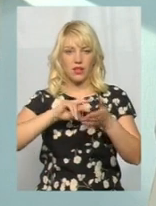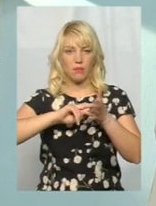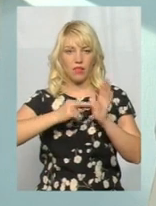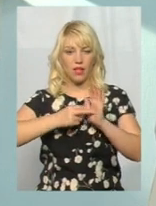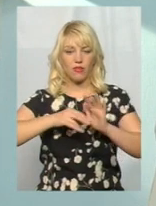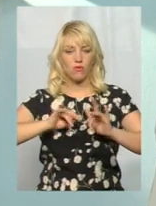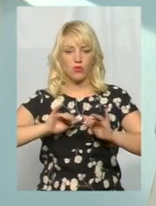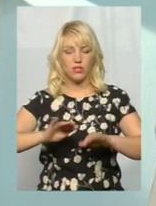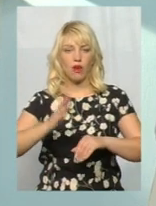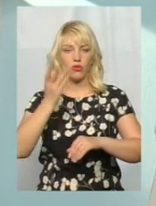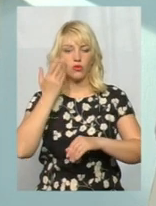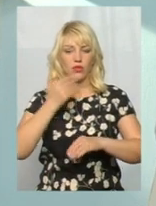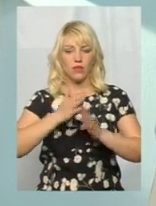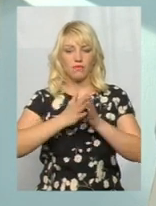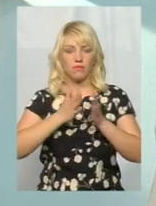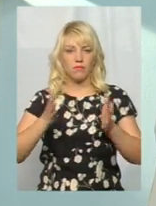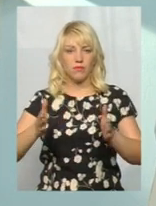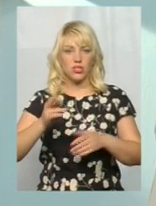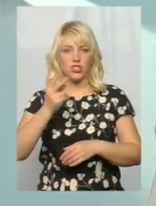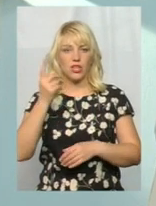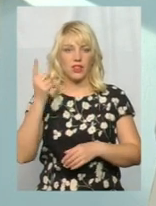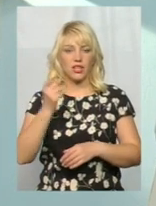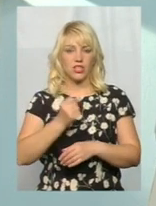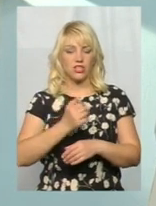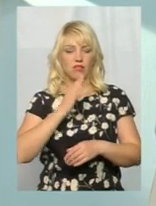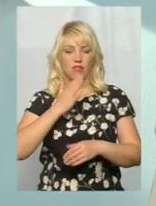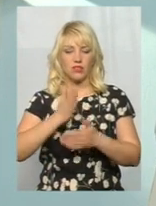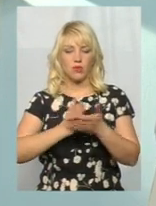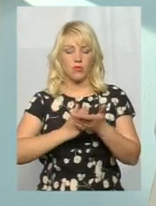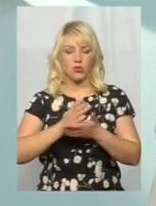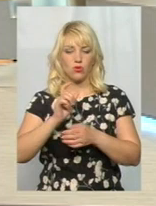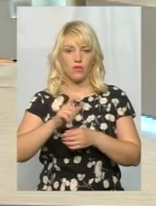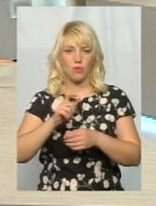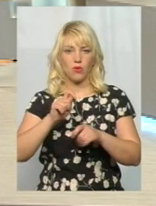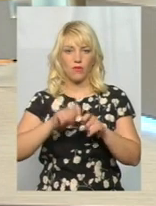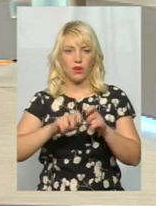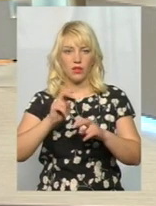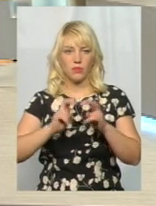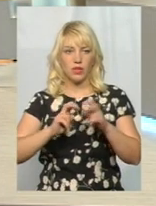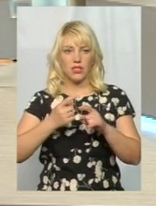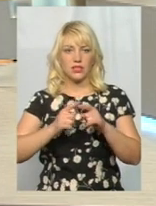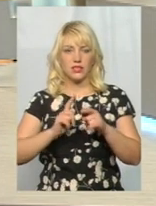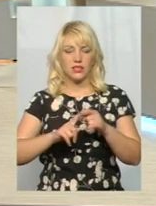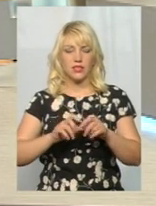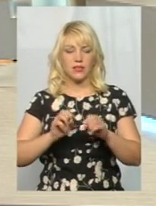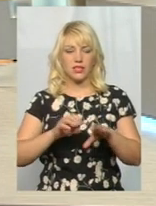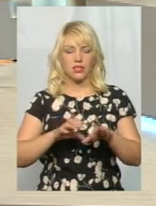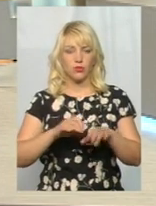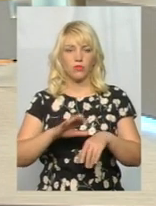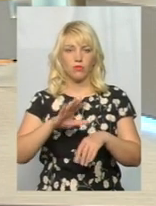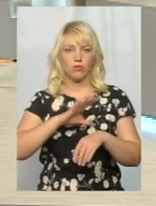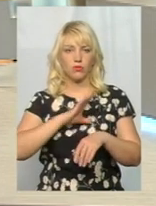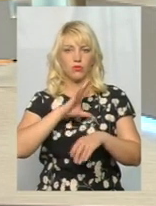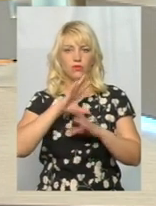коли більше тижня наші посадові особи перевіряли підприємство, з участними спорудами, зі скидом, власне, було